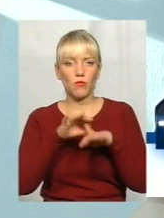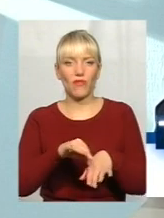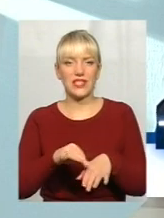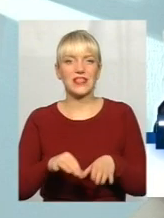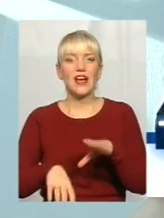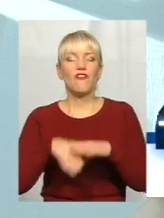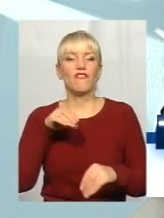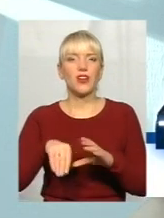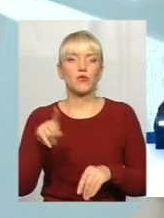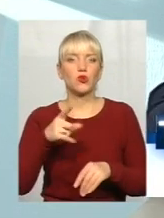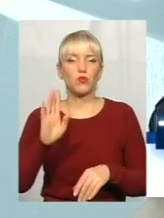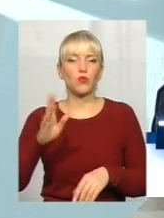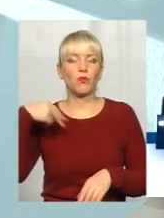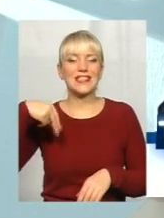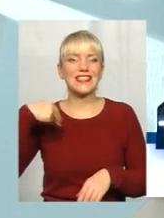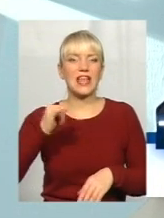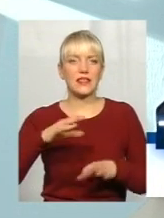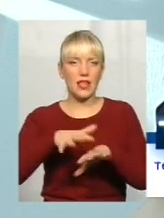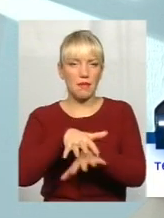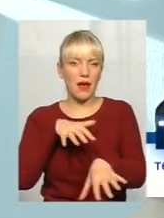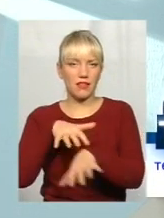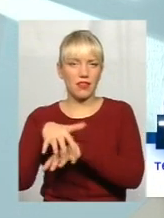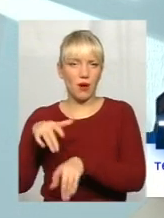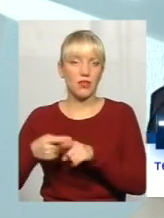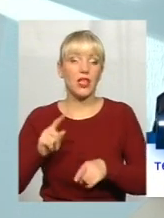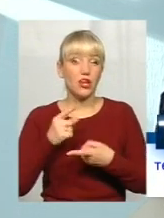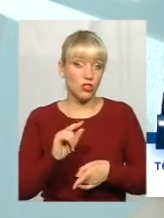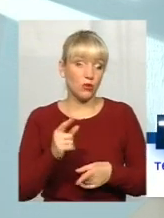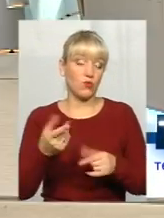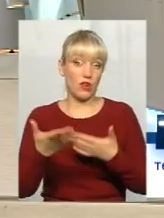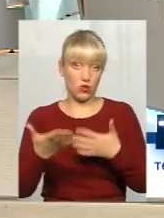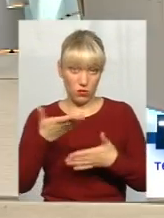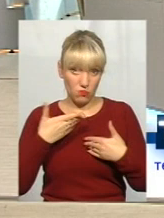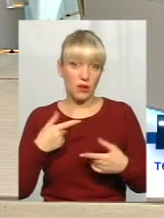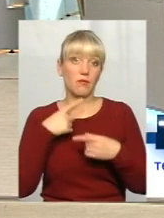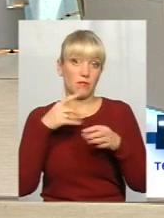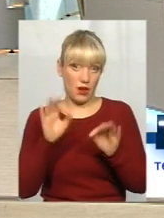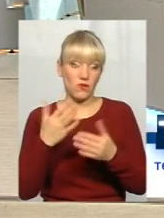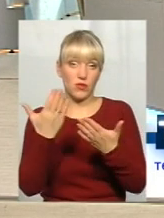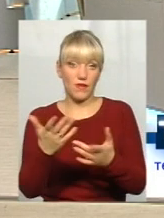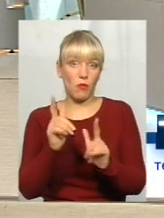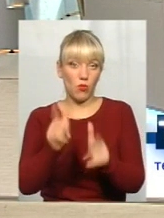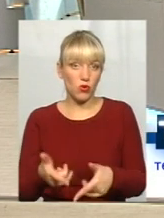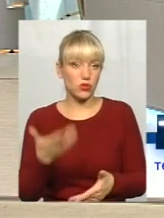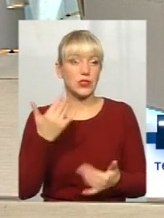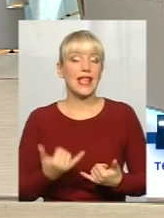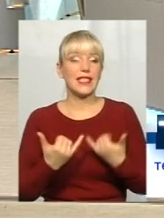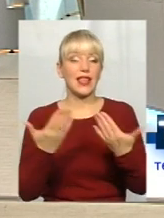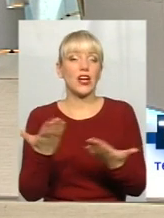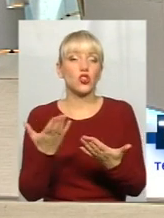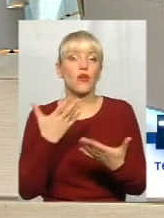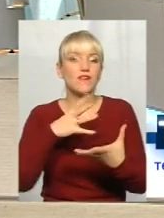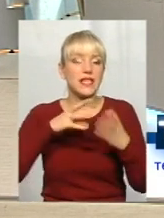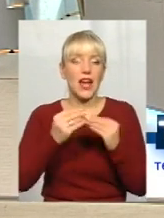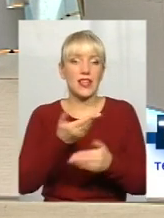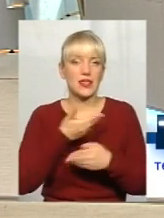парламента. От чому. Сією мінутно треба себе закріпити при владі. Тому, якщо ми правильно з вами погоджуємося, коли, для чого взагалі нам ці